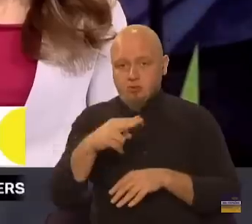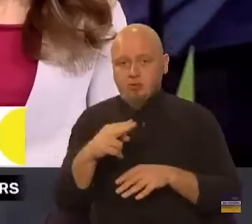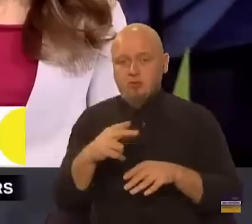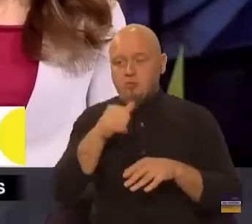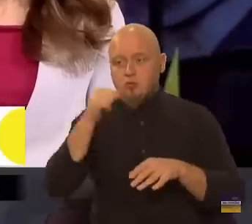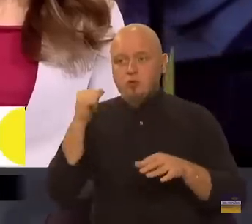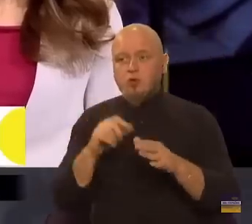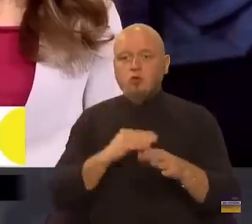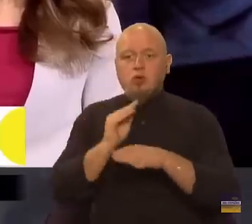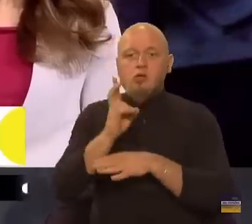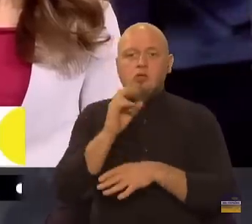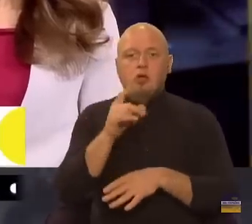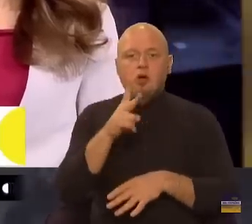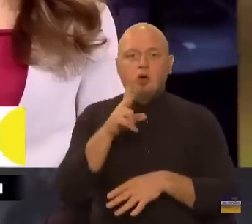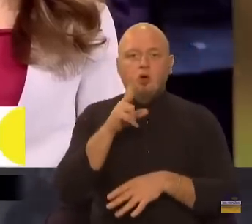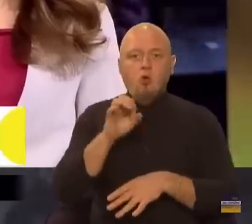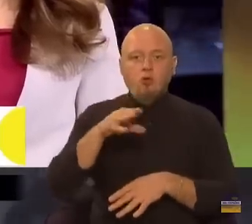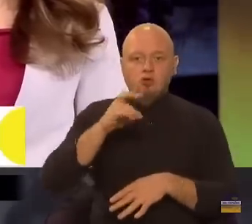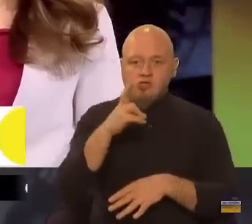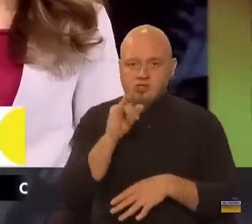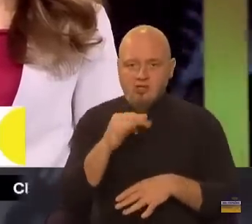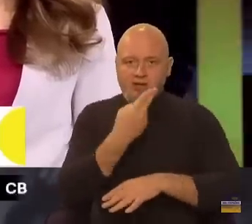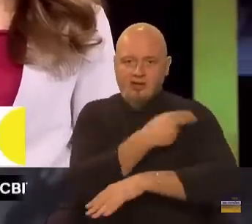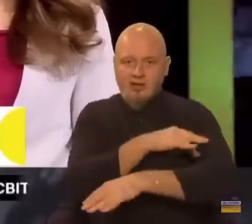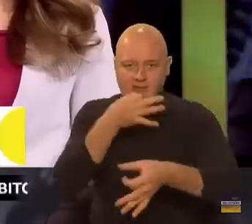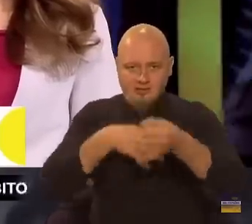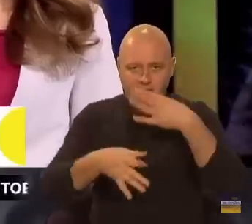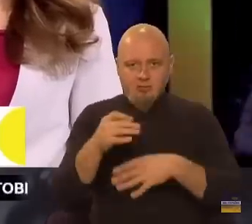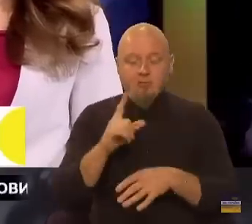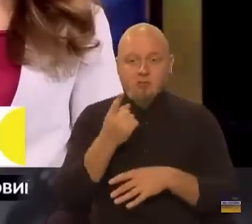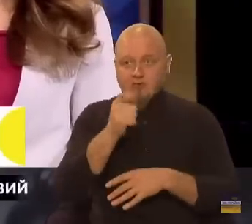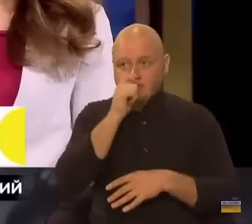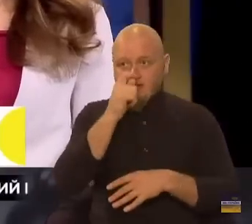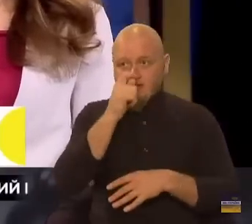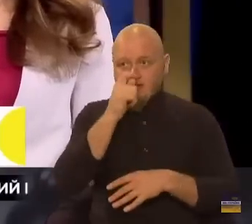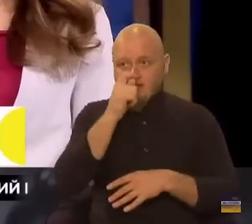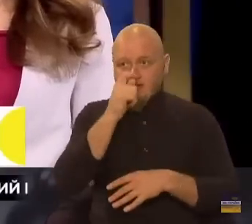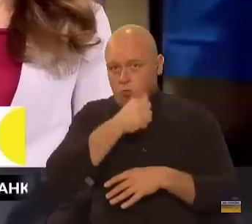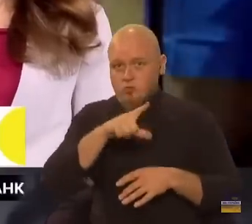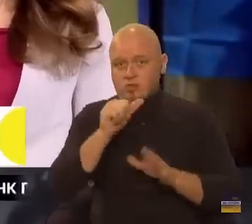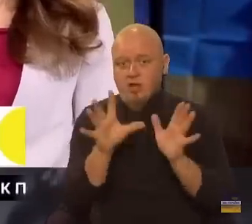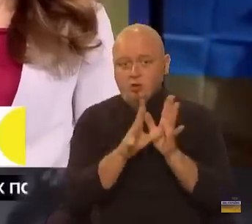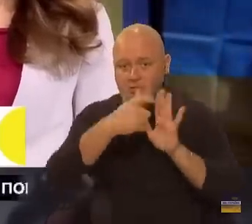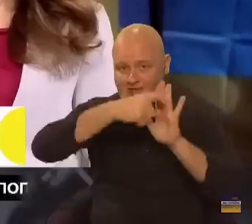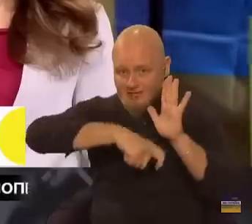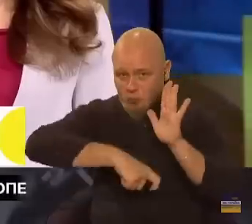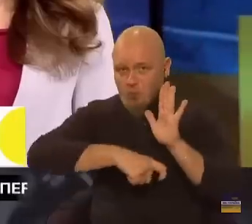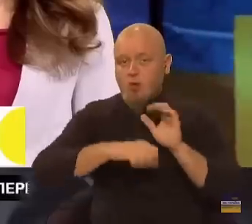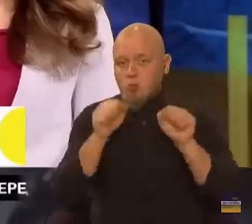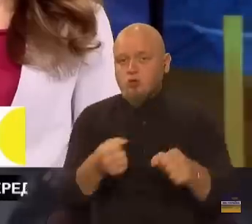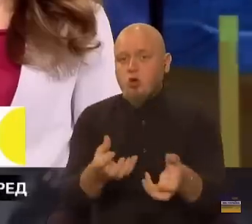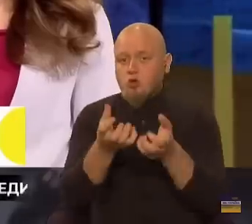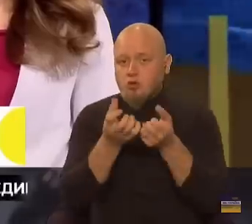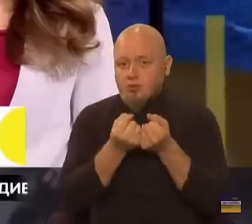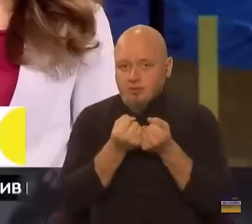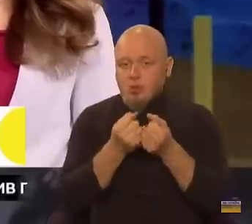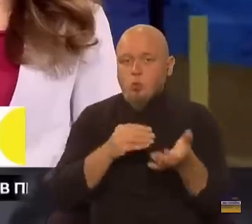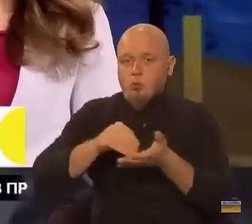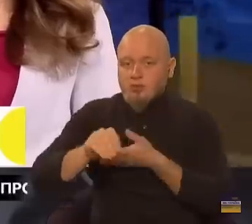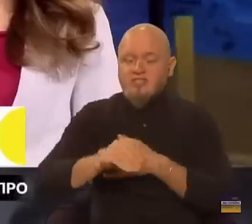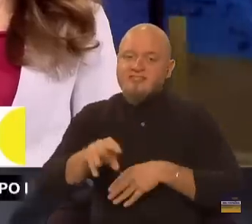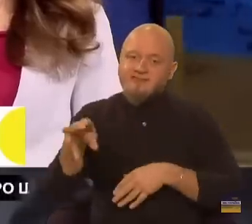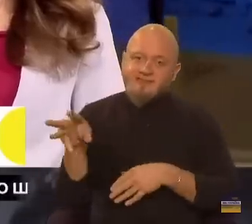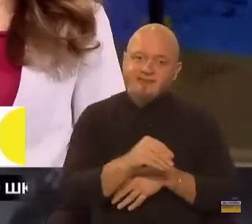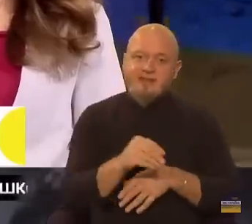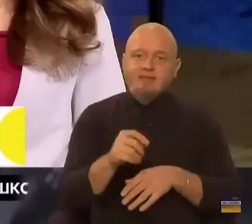додались наркотичні лікарські засоби. Зараз, 1 квітня 2023 року, за електронним рецептом, можна купити